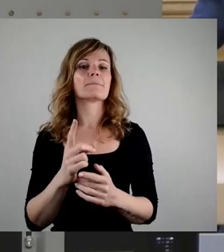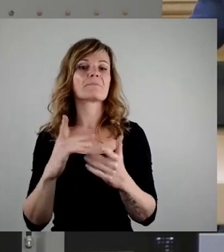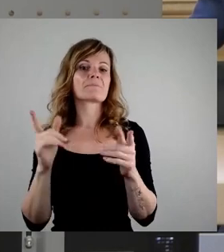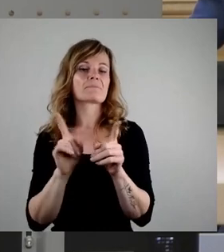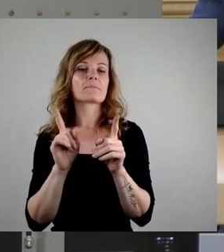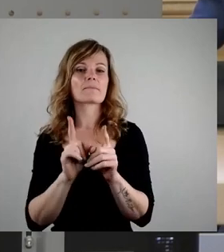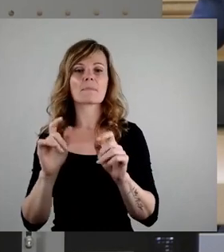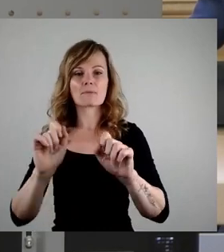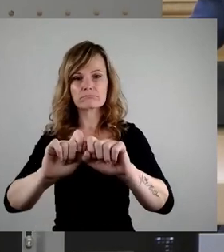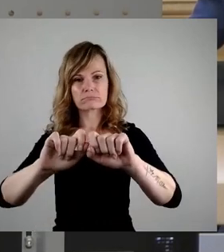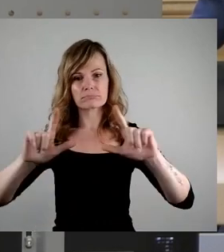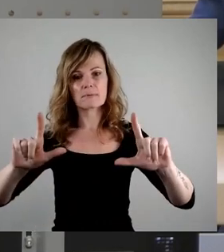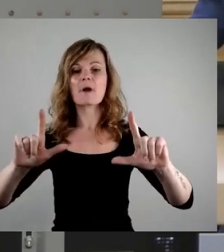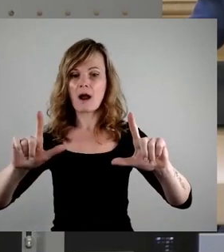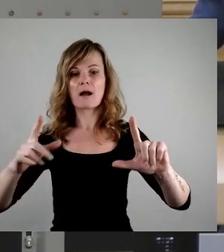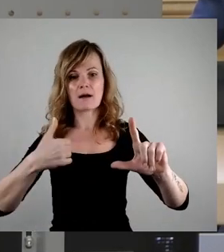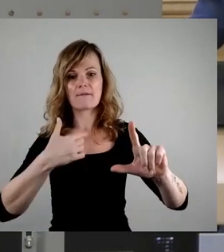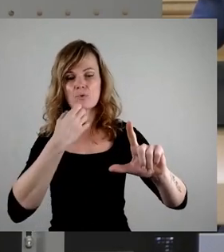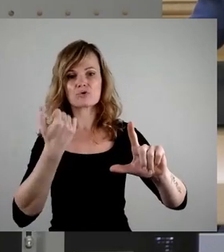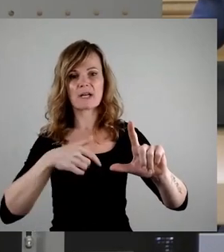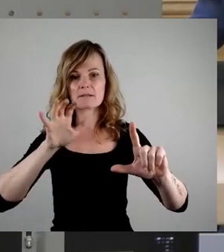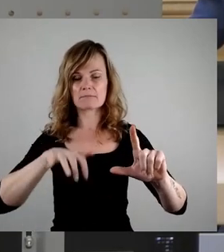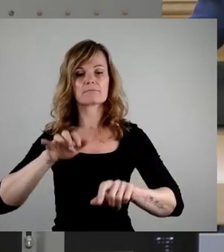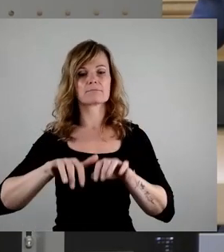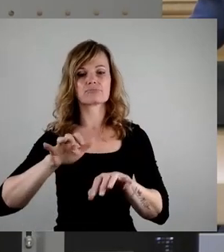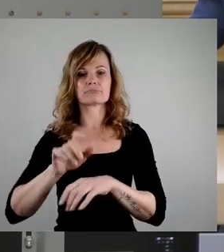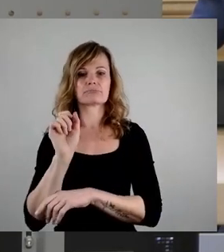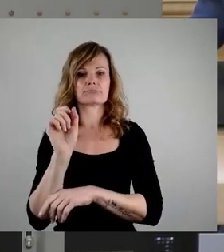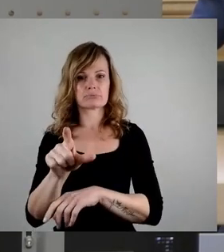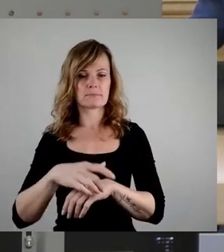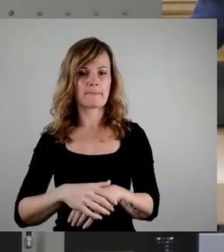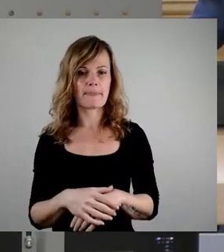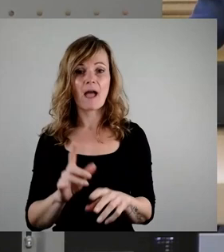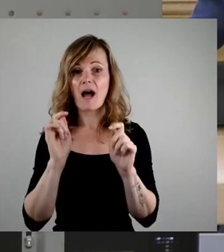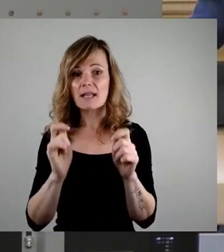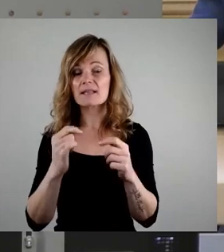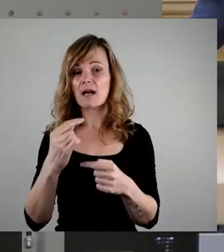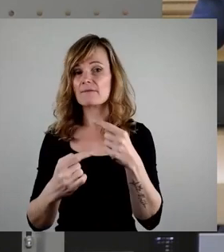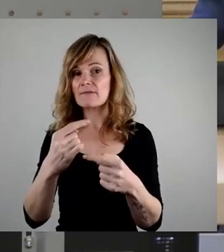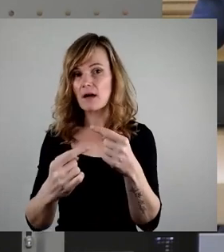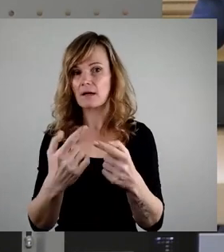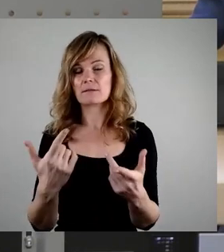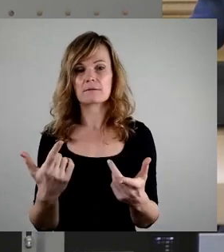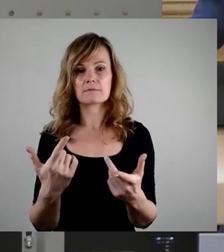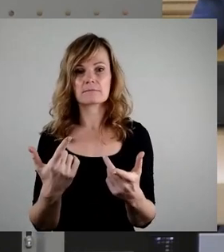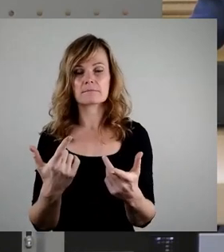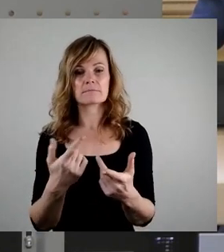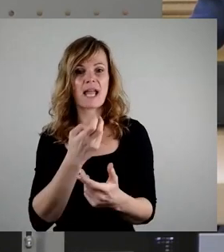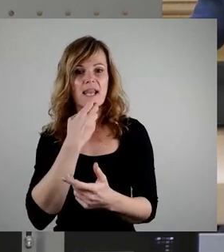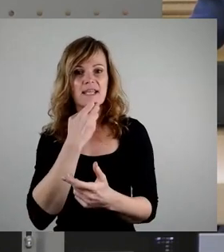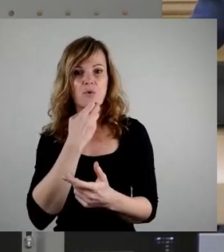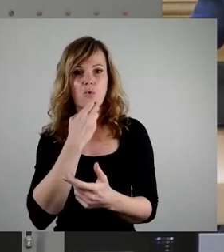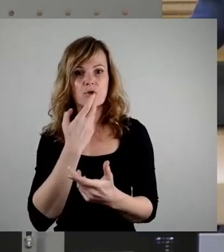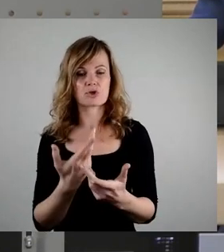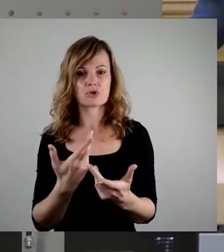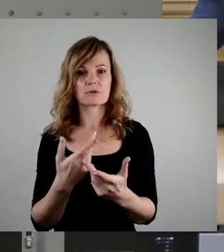eingeben kann, wo ich ein Antragsverfahren auch mit elektronischen Mitteln bezahlen kann. Stichwort ePayment,